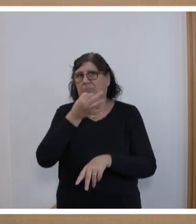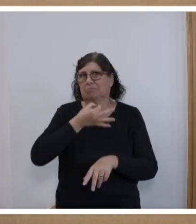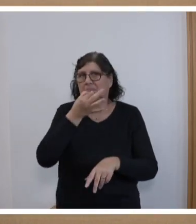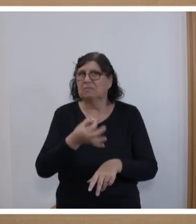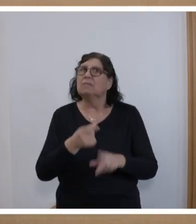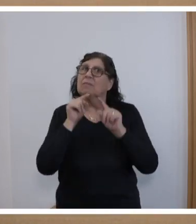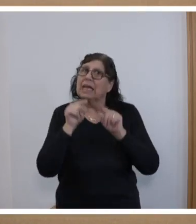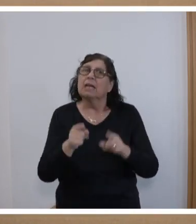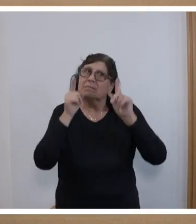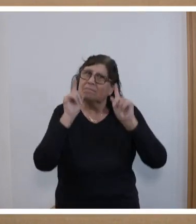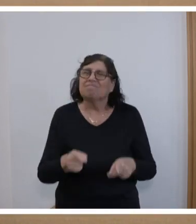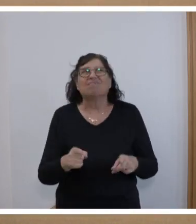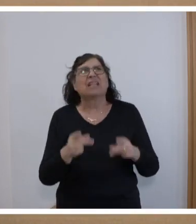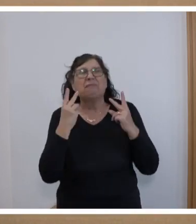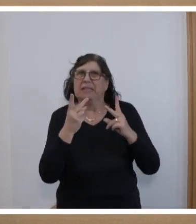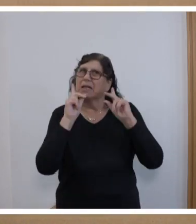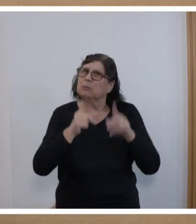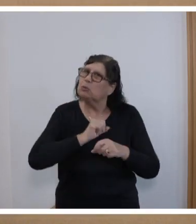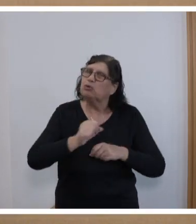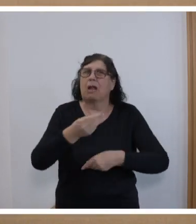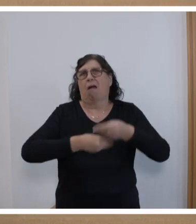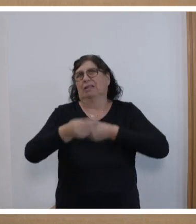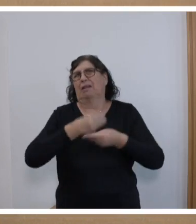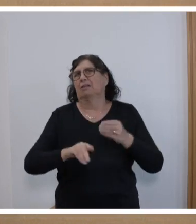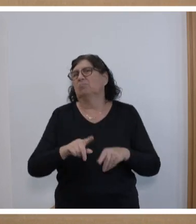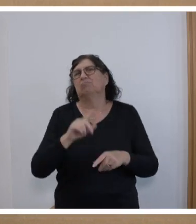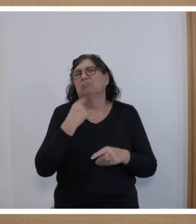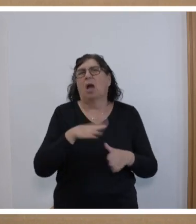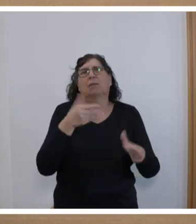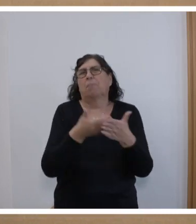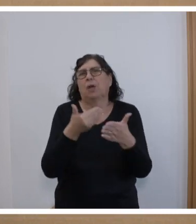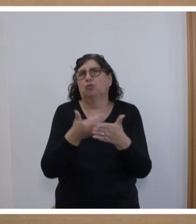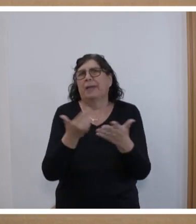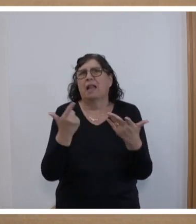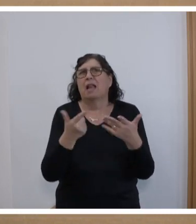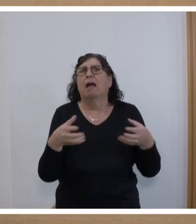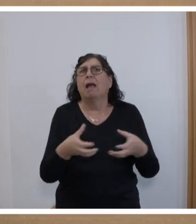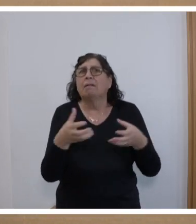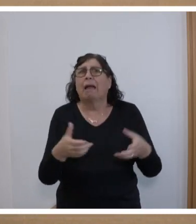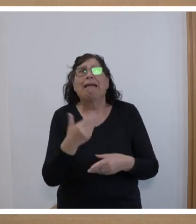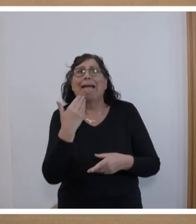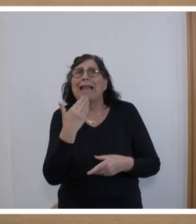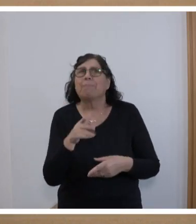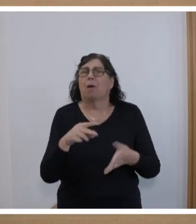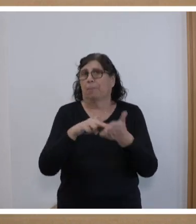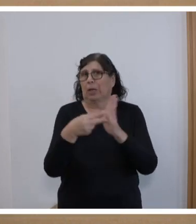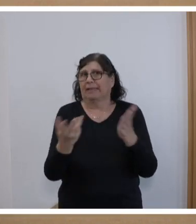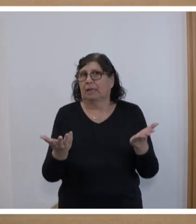handeln, darauf kommt es an. Ich nenne beispielhaft auch die Energie und Klimapolitik.